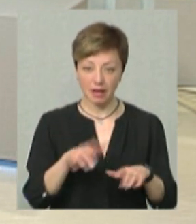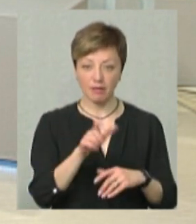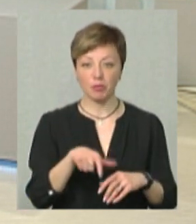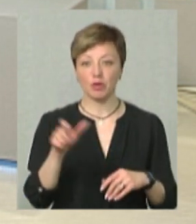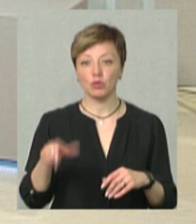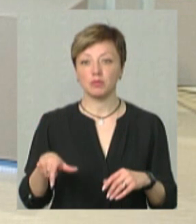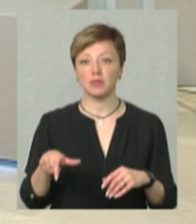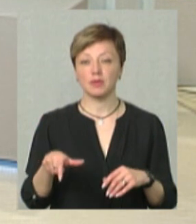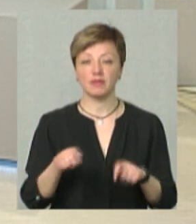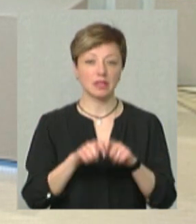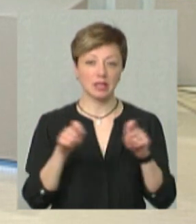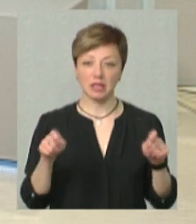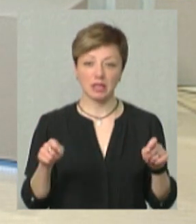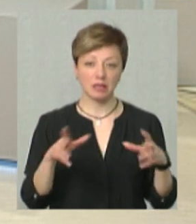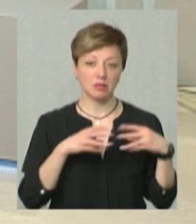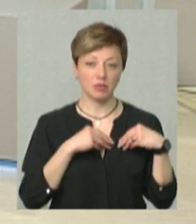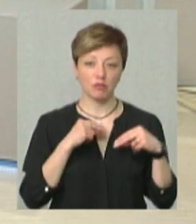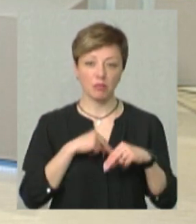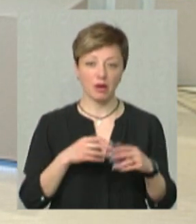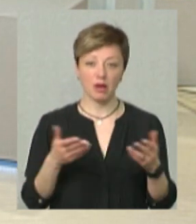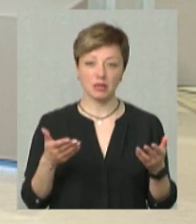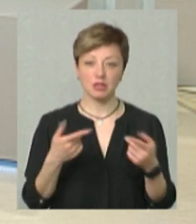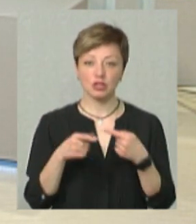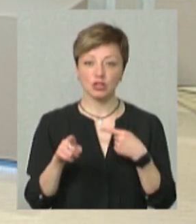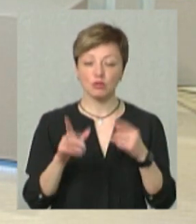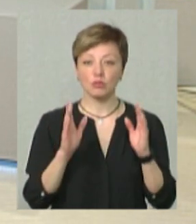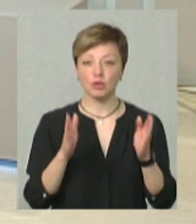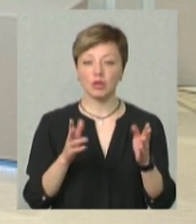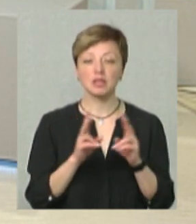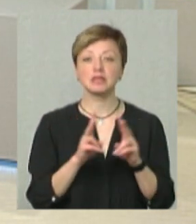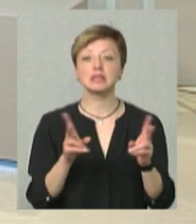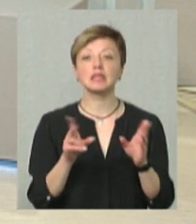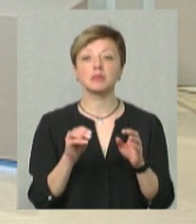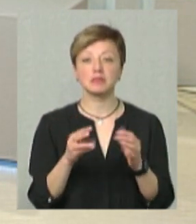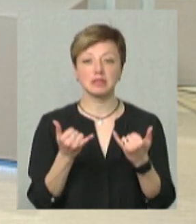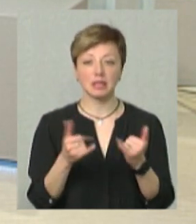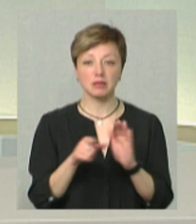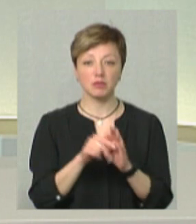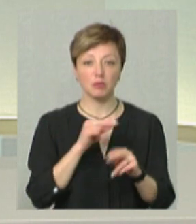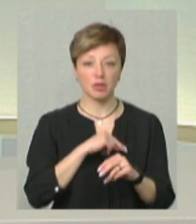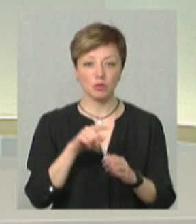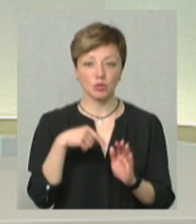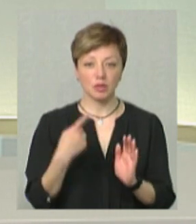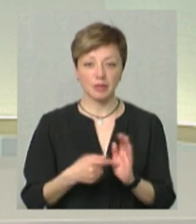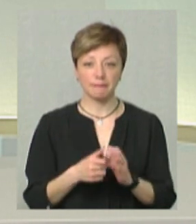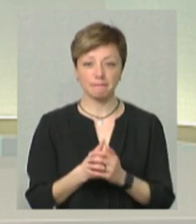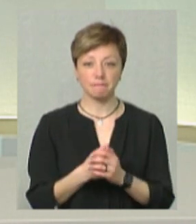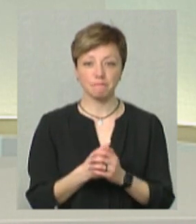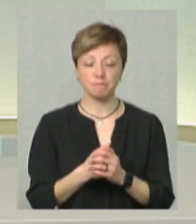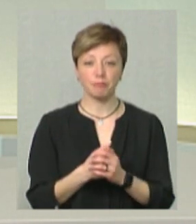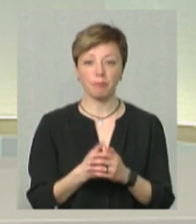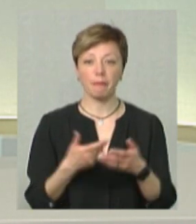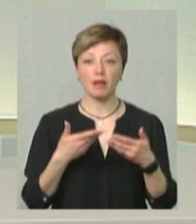відкриті для співпраці з іншими. А з ким співпрацюєте наразі? Ми